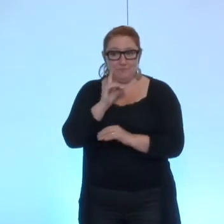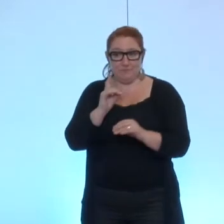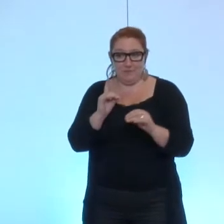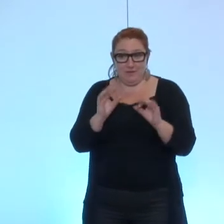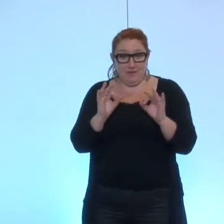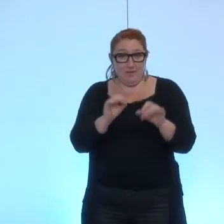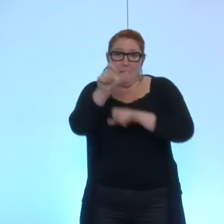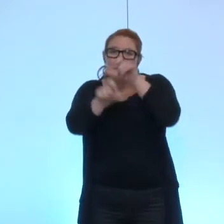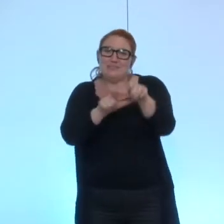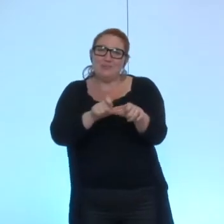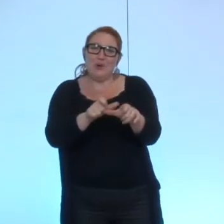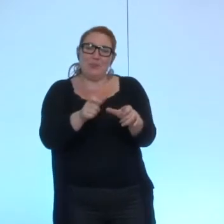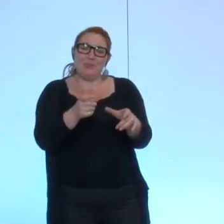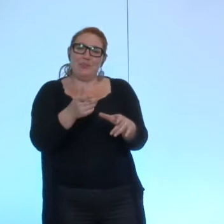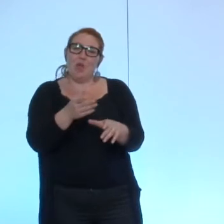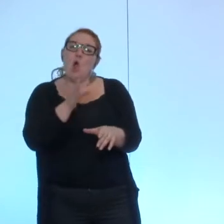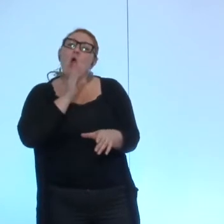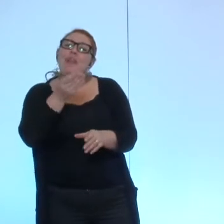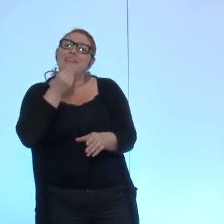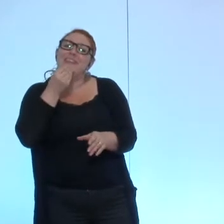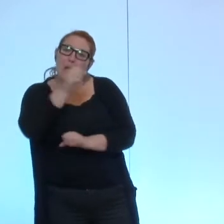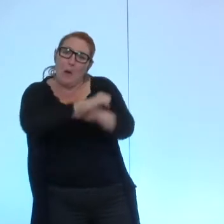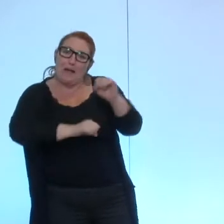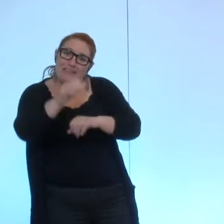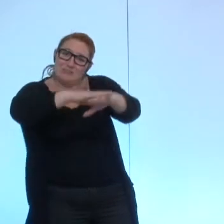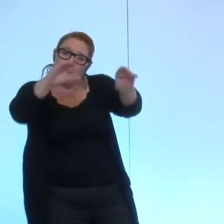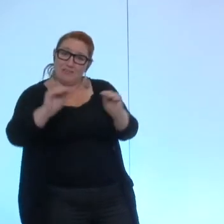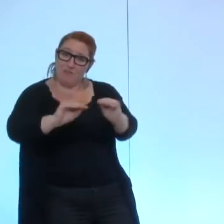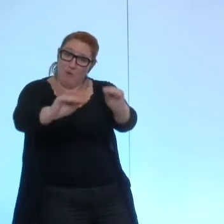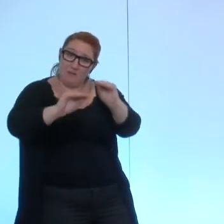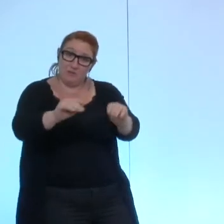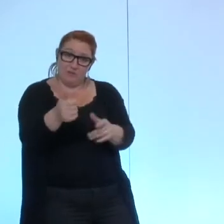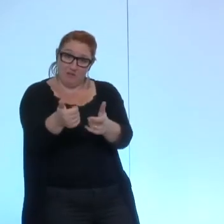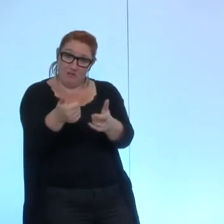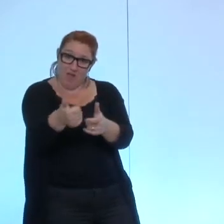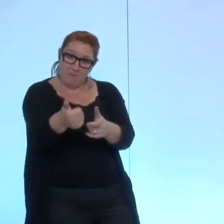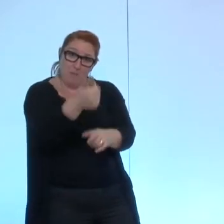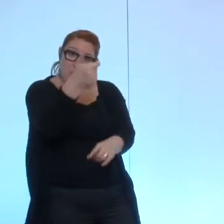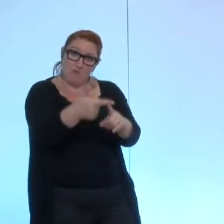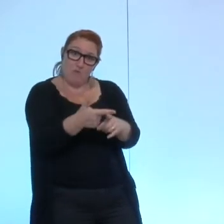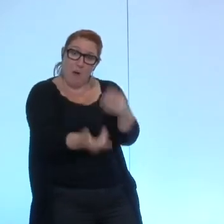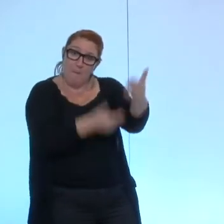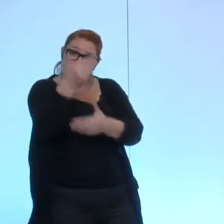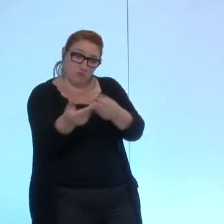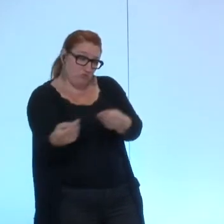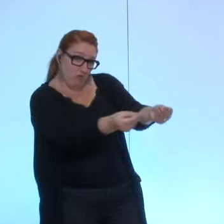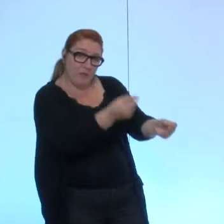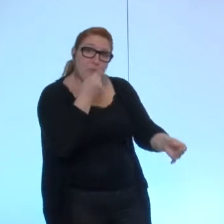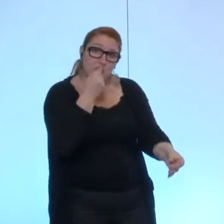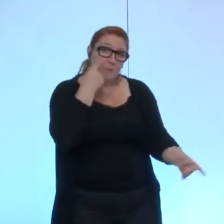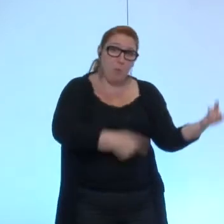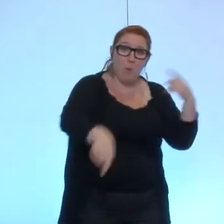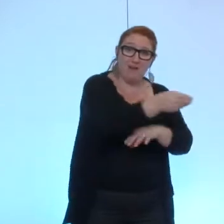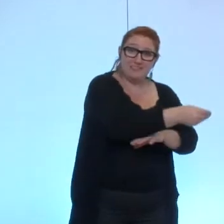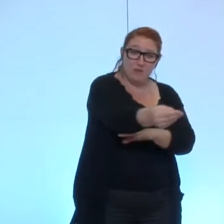cantinière sur place qui fait vivre qui fait manger au moins des enfants une fois par jour 2000 enfants et ça permet